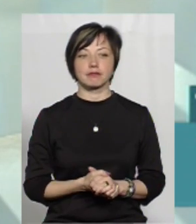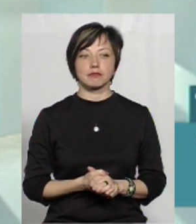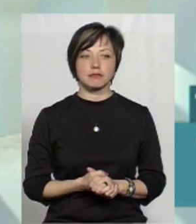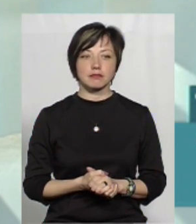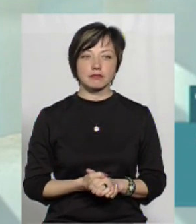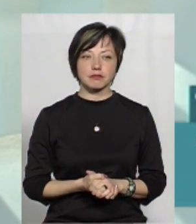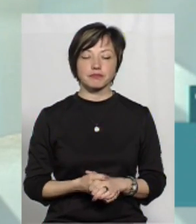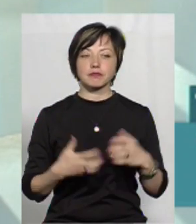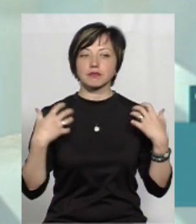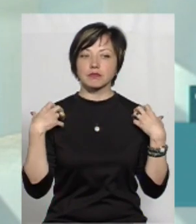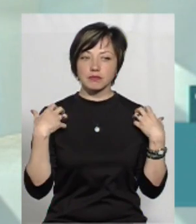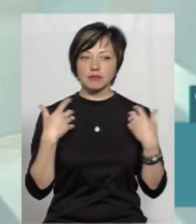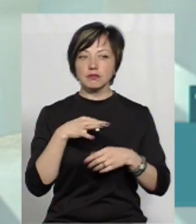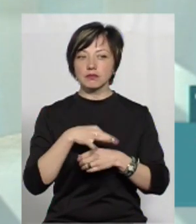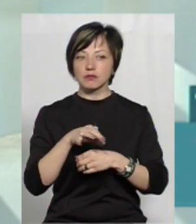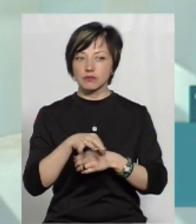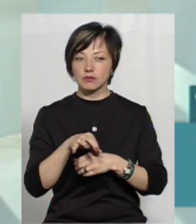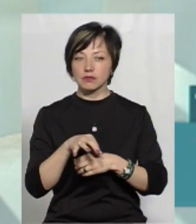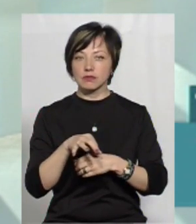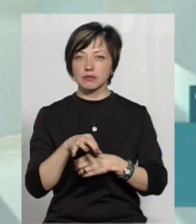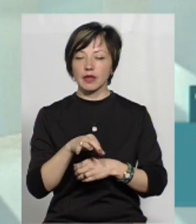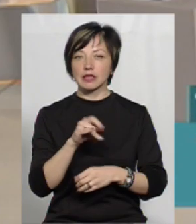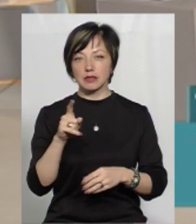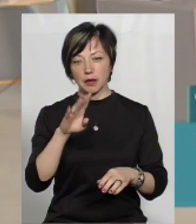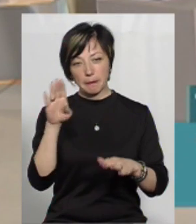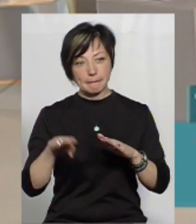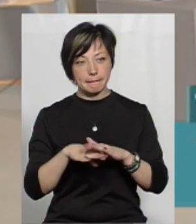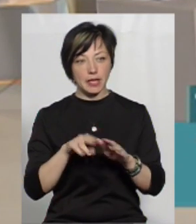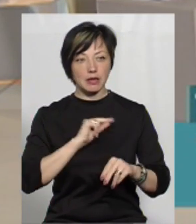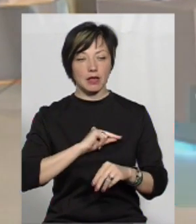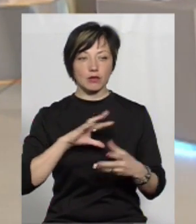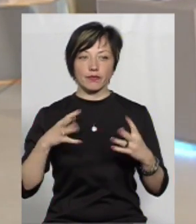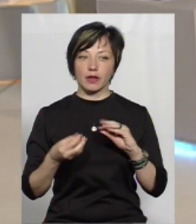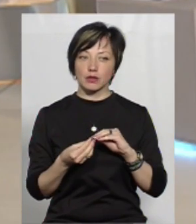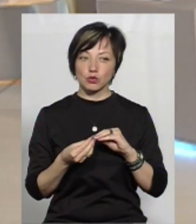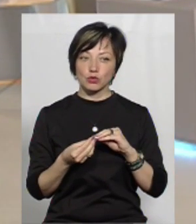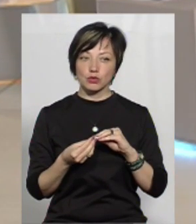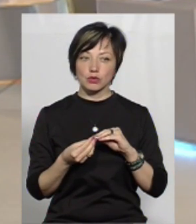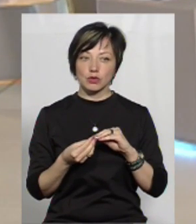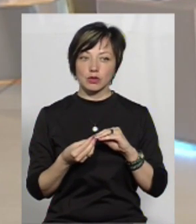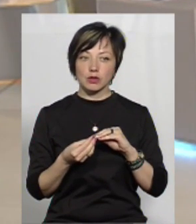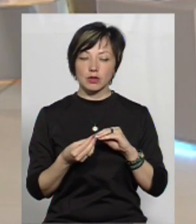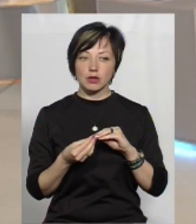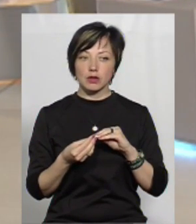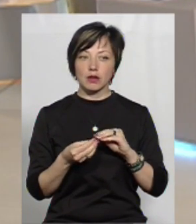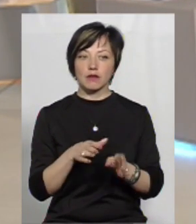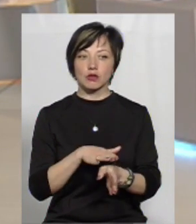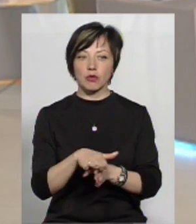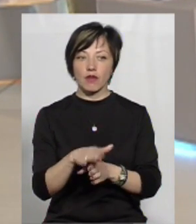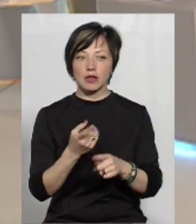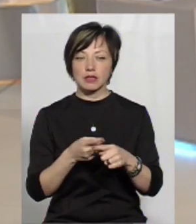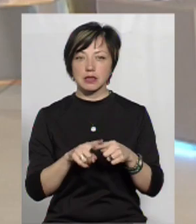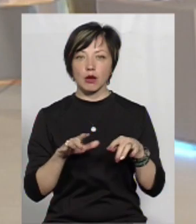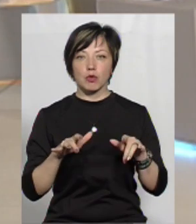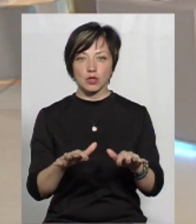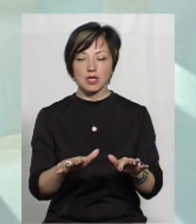Тобто, начальник знущається, певним чином, з підлеглого, внаслідок чого відбувається оцей